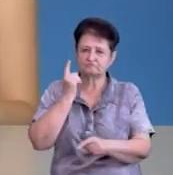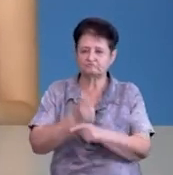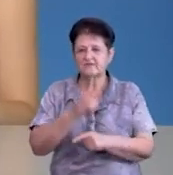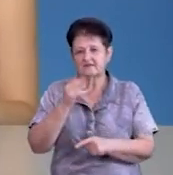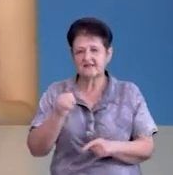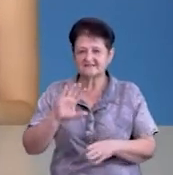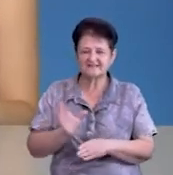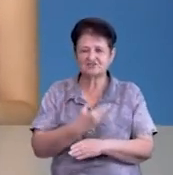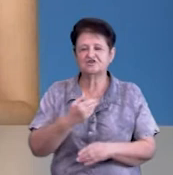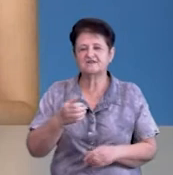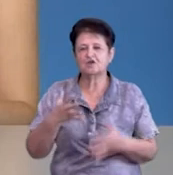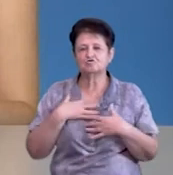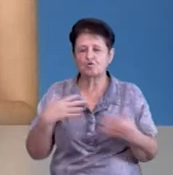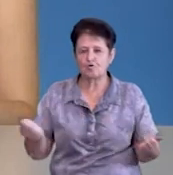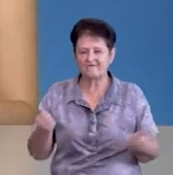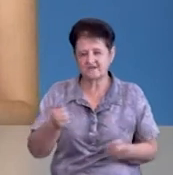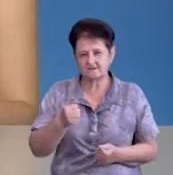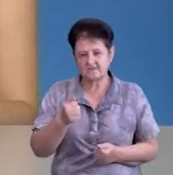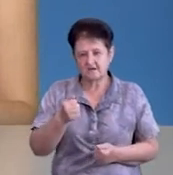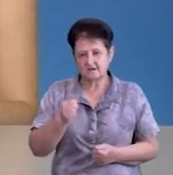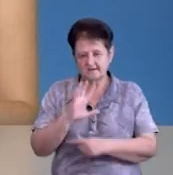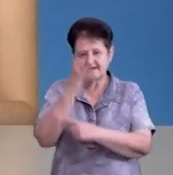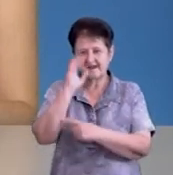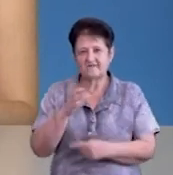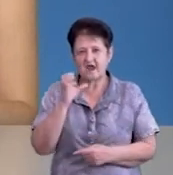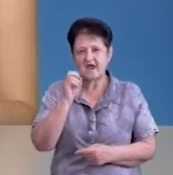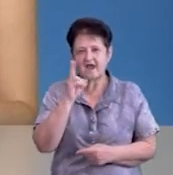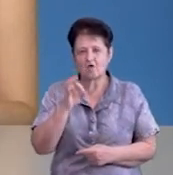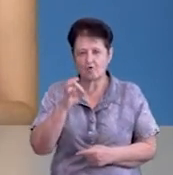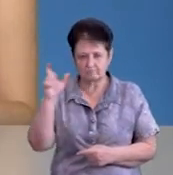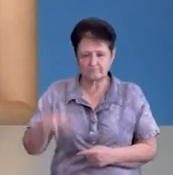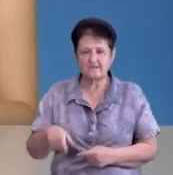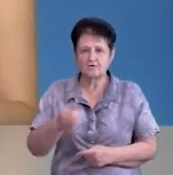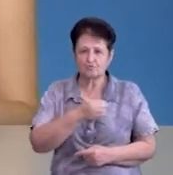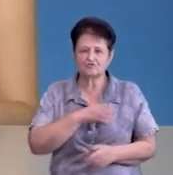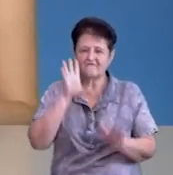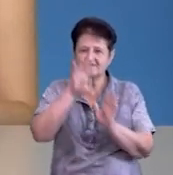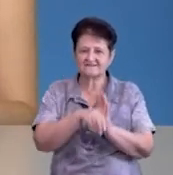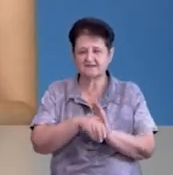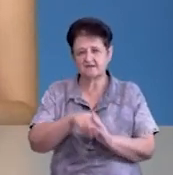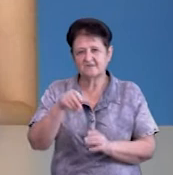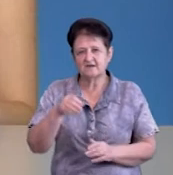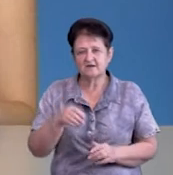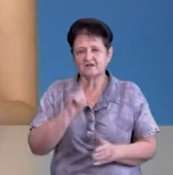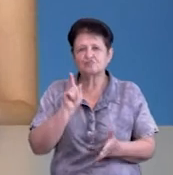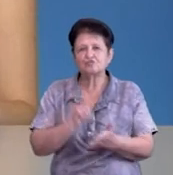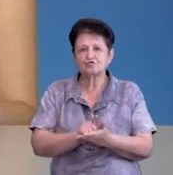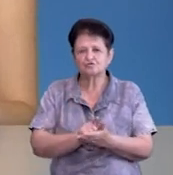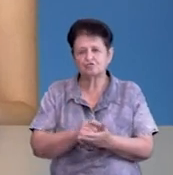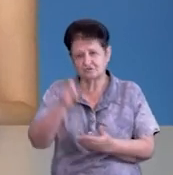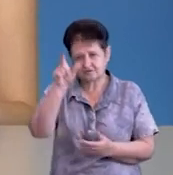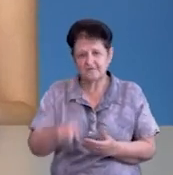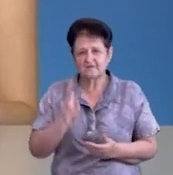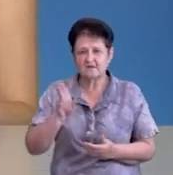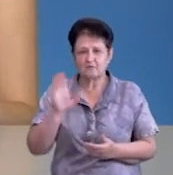знищення здорових дерев, а екоактивіст Сергій Безбородсько пропонує ввести посаду арбориста у комунальному підприємстві «Зеленбуд». Це